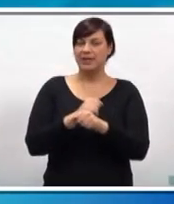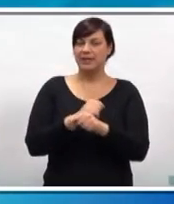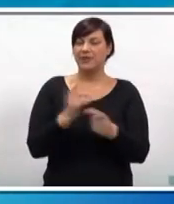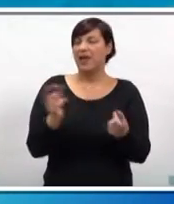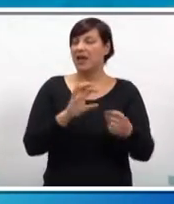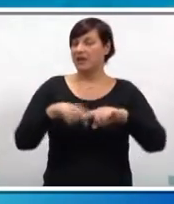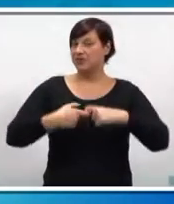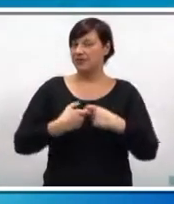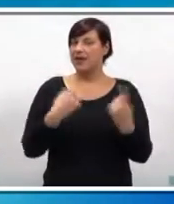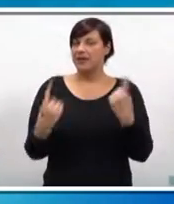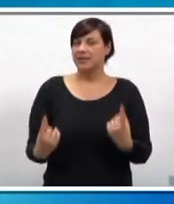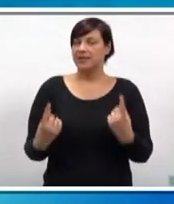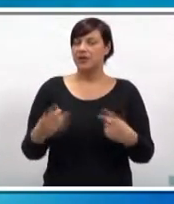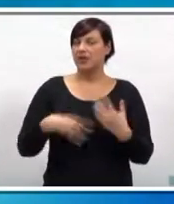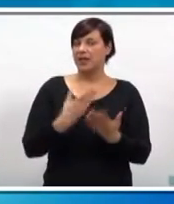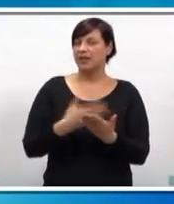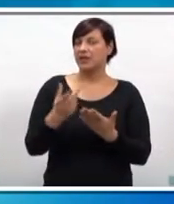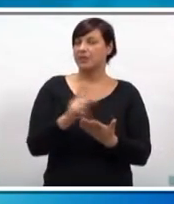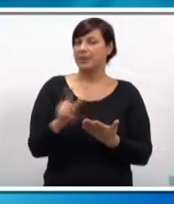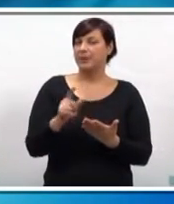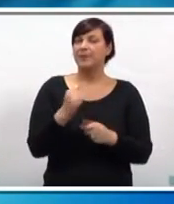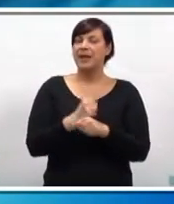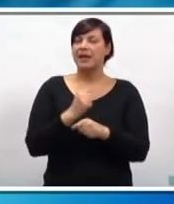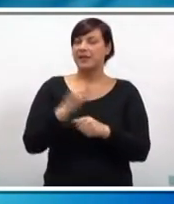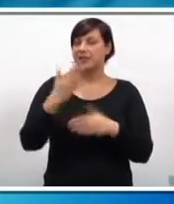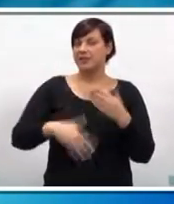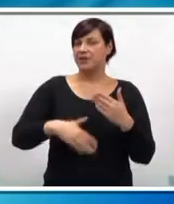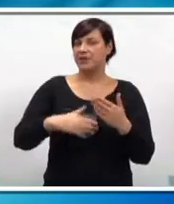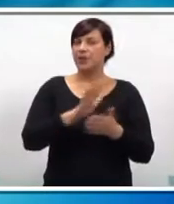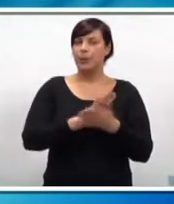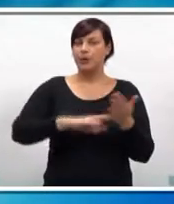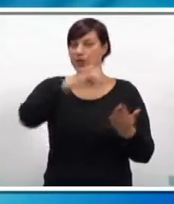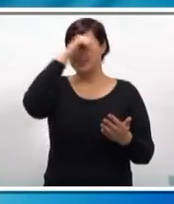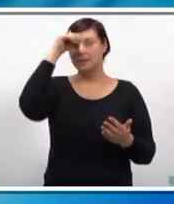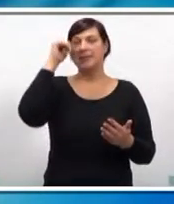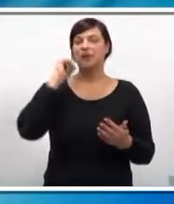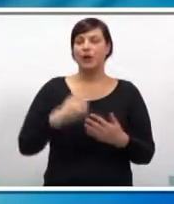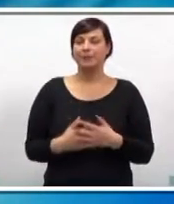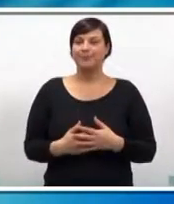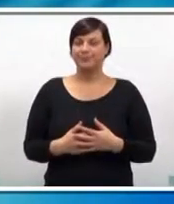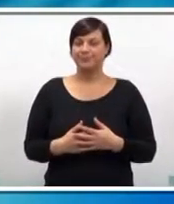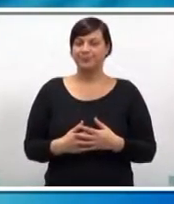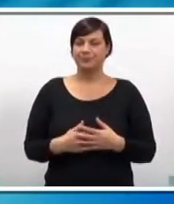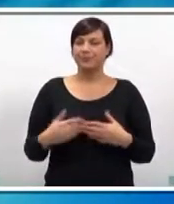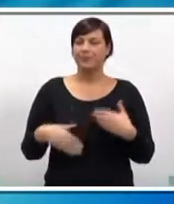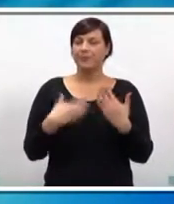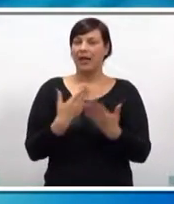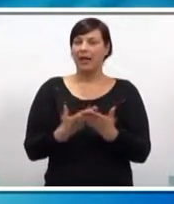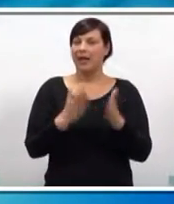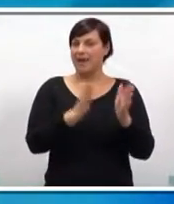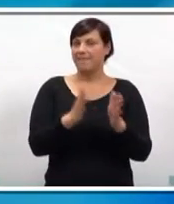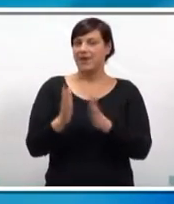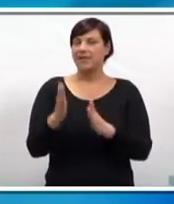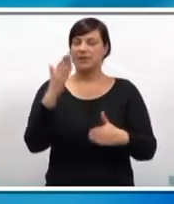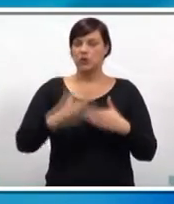Kako stvari za sada stoje, daljnih sastoja neće biti, a radovi će završiti do početka sezone, poručuju iz društva. Neke faze su